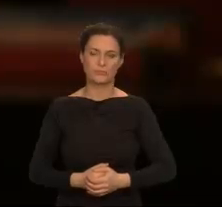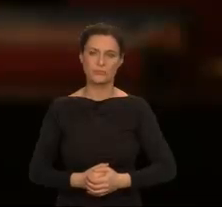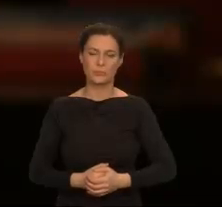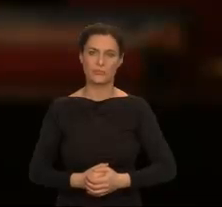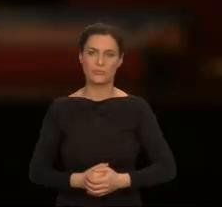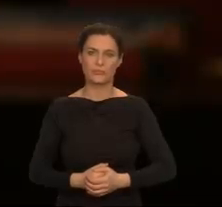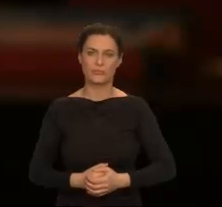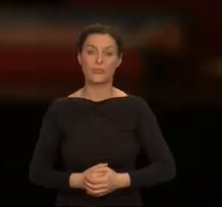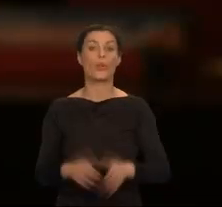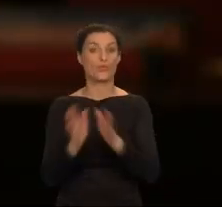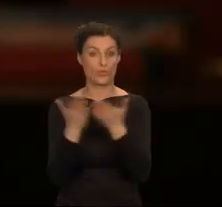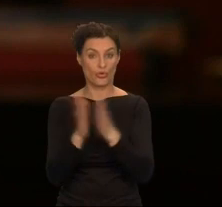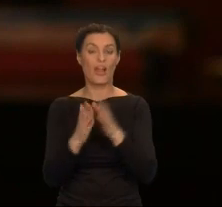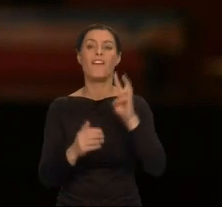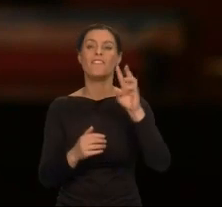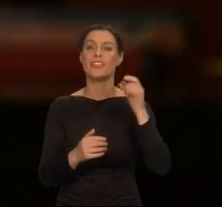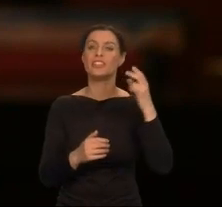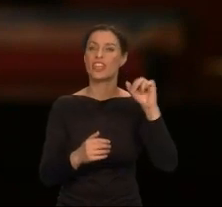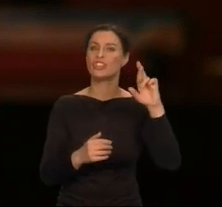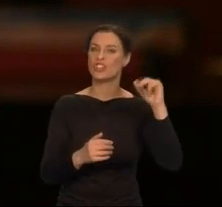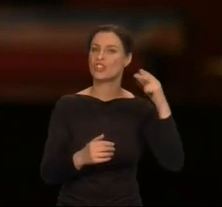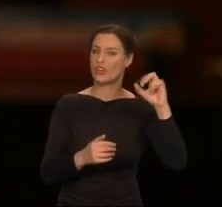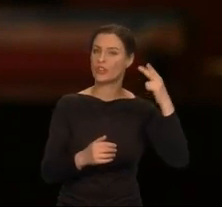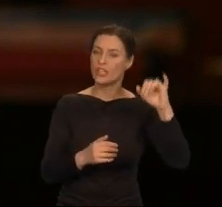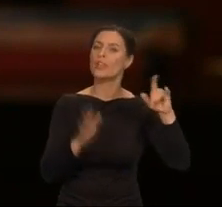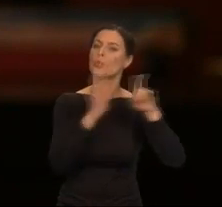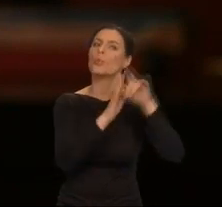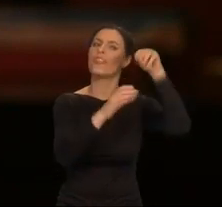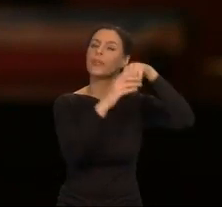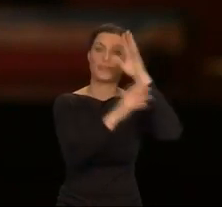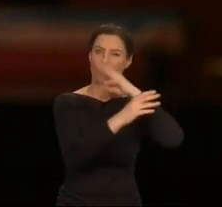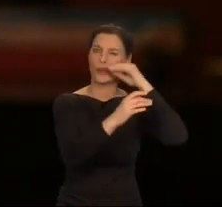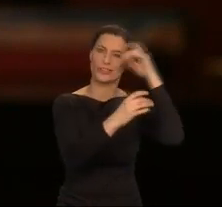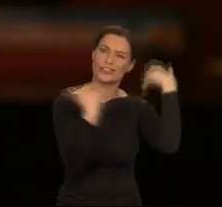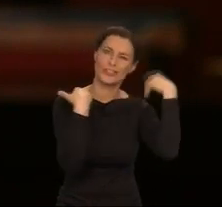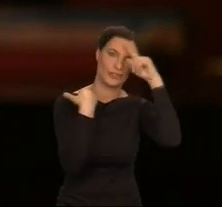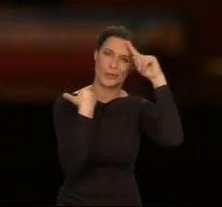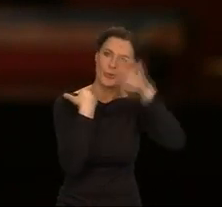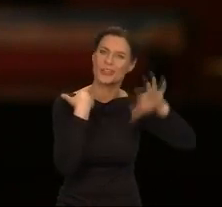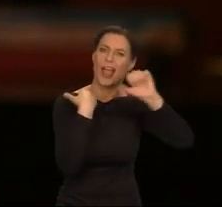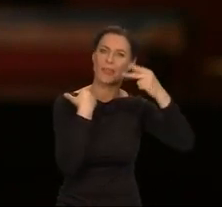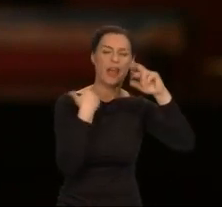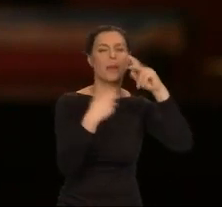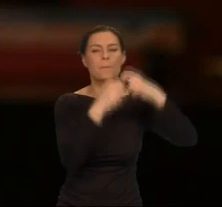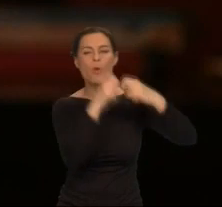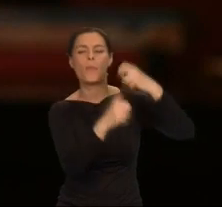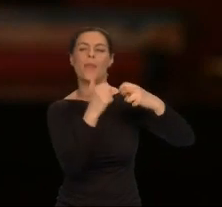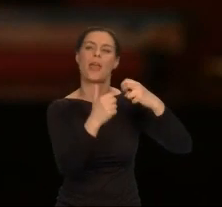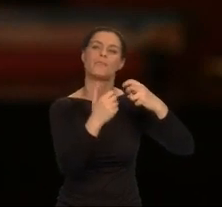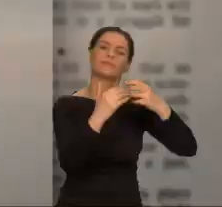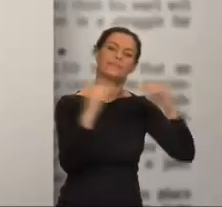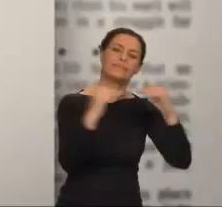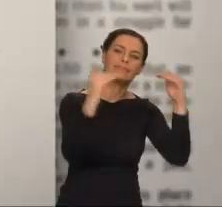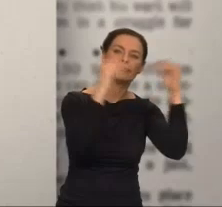Tłem wydziedziczonych są problemy nierówności, klas i hierarchii. Ale jeśli tylko to cię